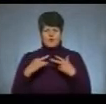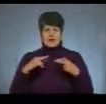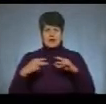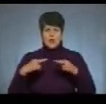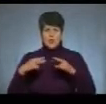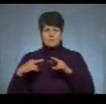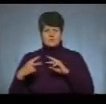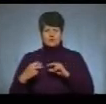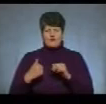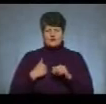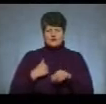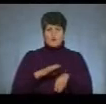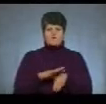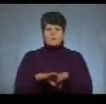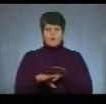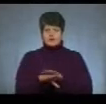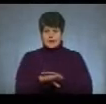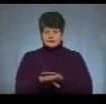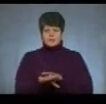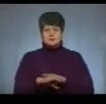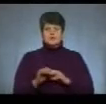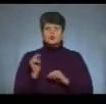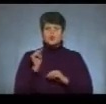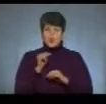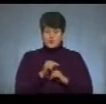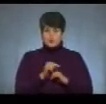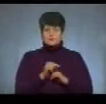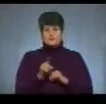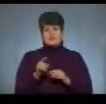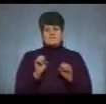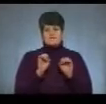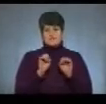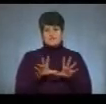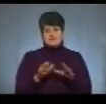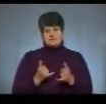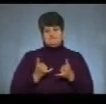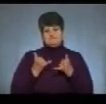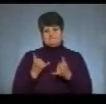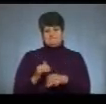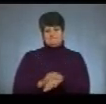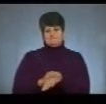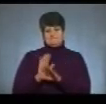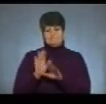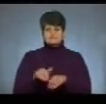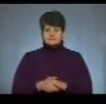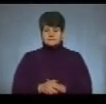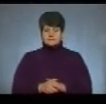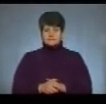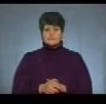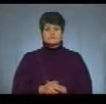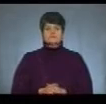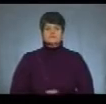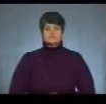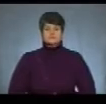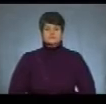військовополоненими, тому вони мене віддали в знак доброї волі. Любов Гадомська, Оксана